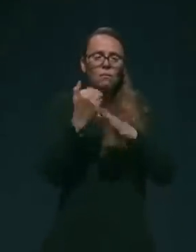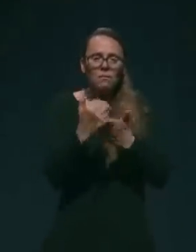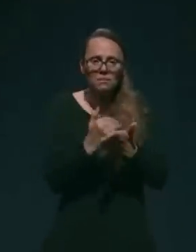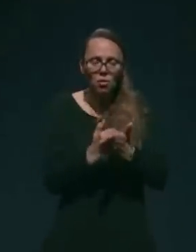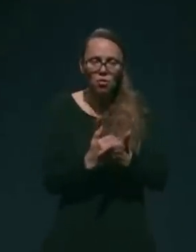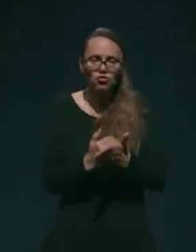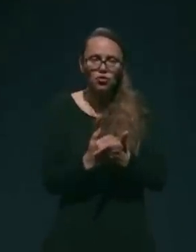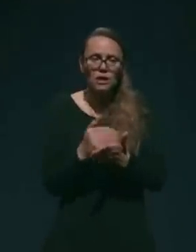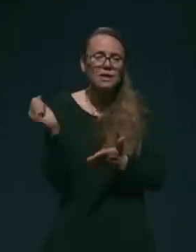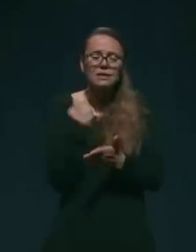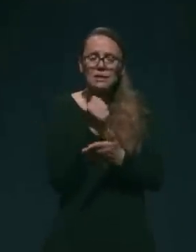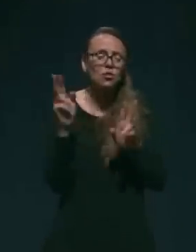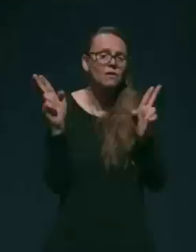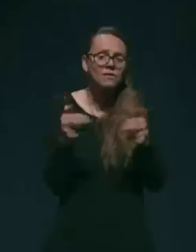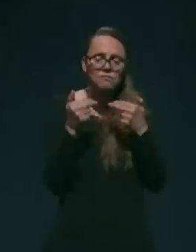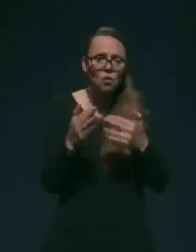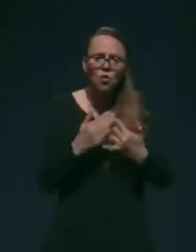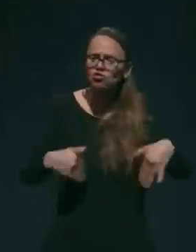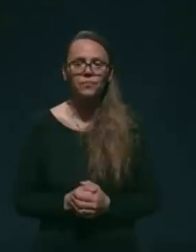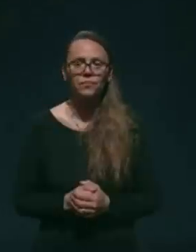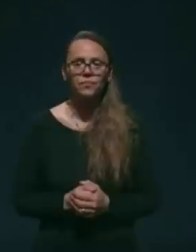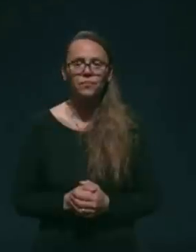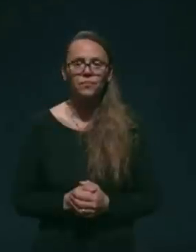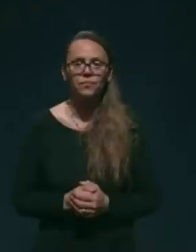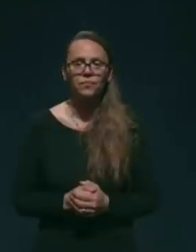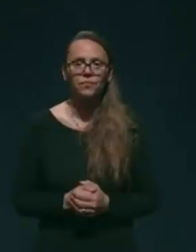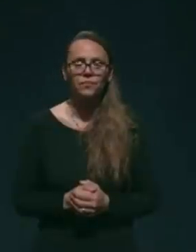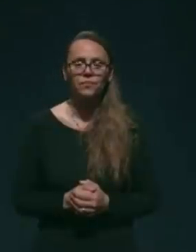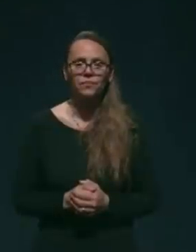ni mogoče vse v eni glavi imeti.